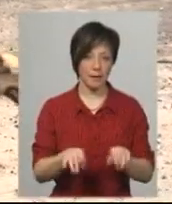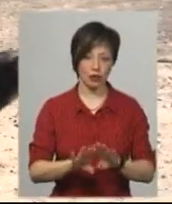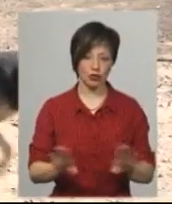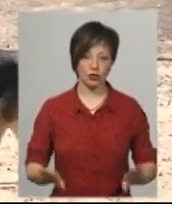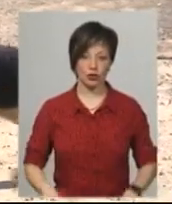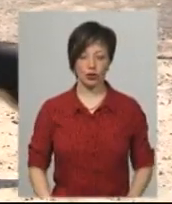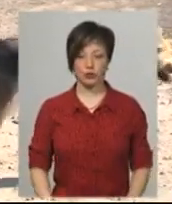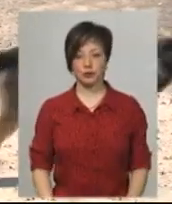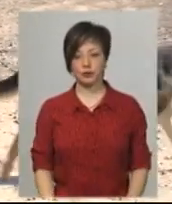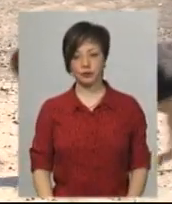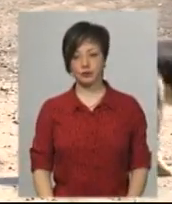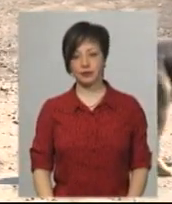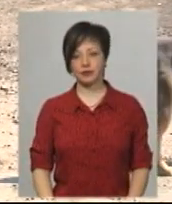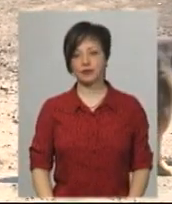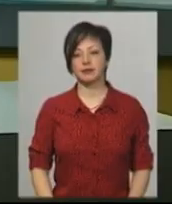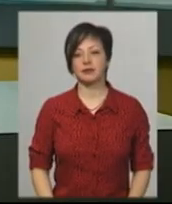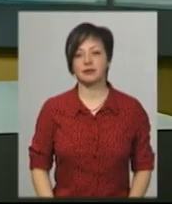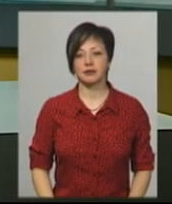'ян Цегольник. Новини на Суспільному. Хмельницький.